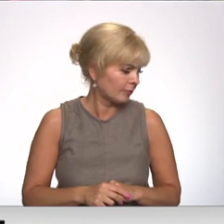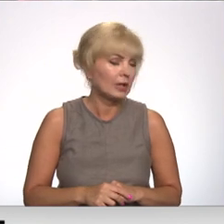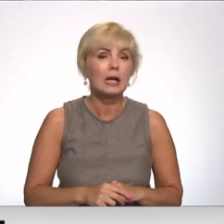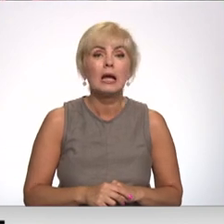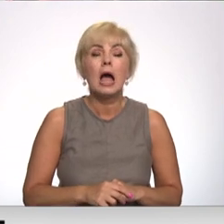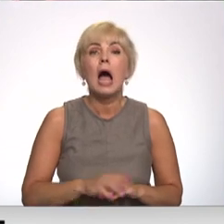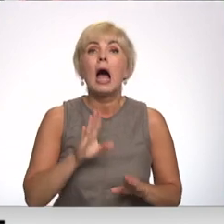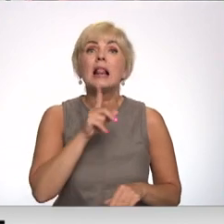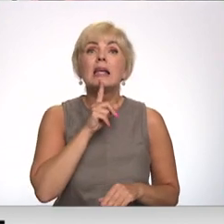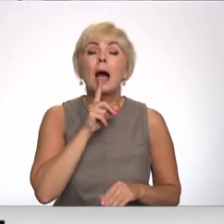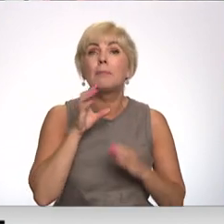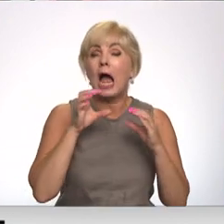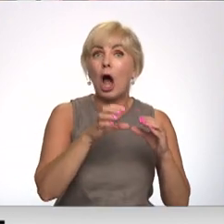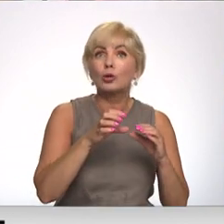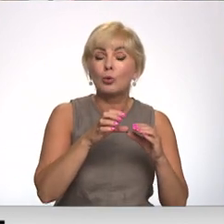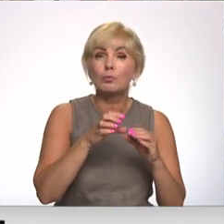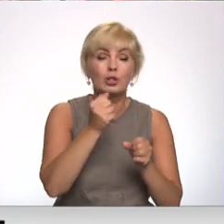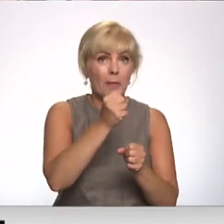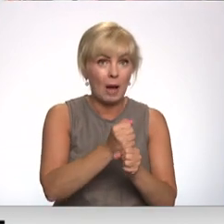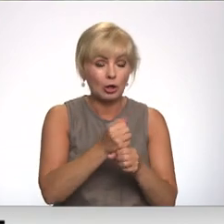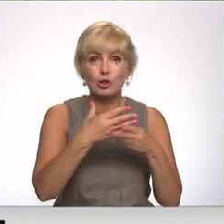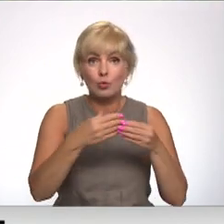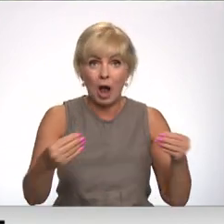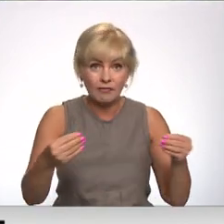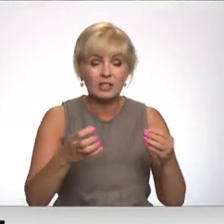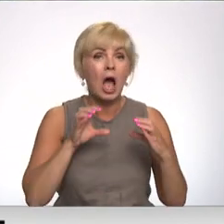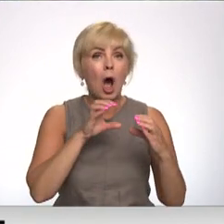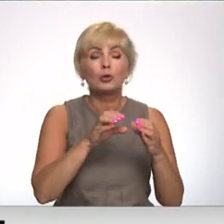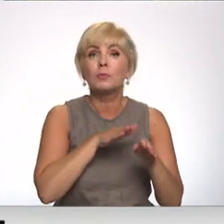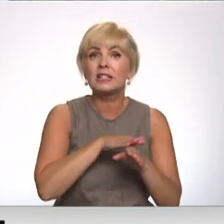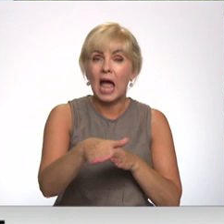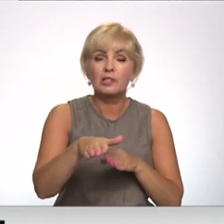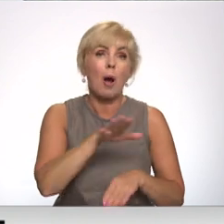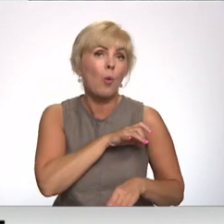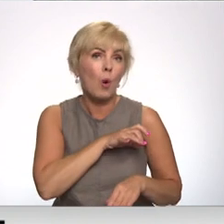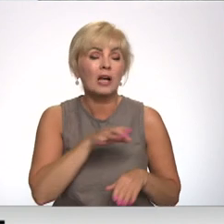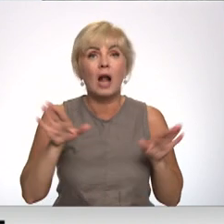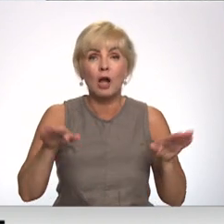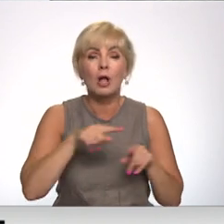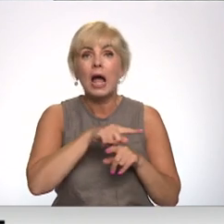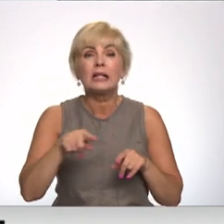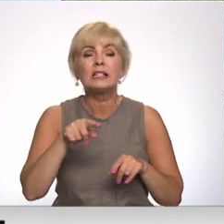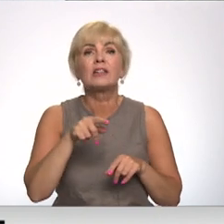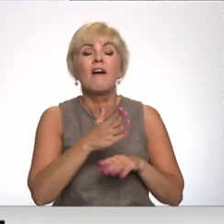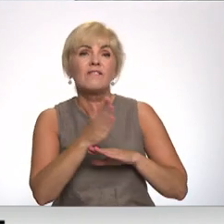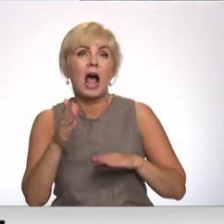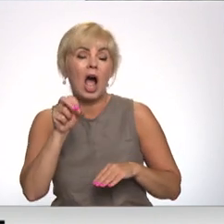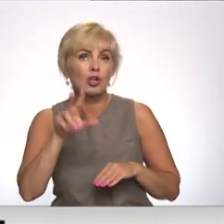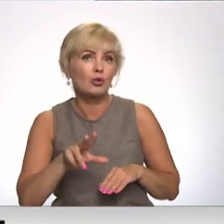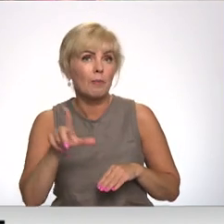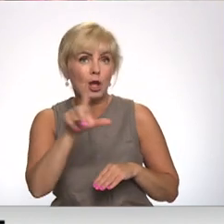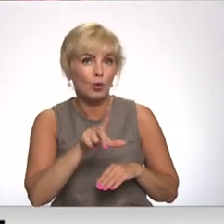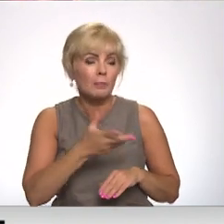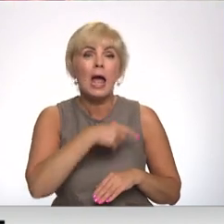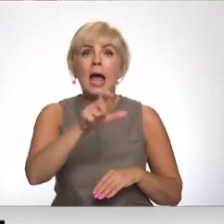Lai ar Liepājas autobusu parkas solīja novērst autobusu reisu neaizpild ogre un aizkrauklai vēlākais līdz 18. jūliem, iedzīvotāji ir